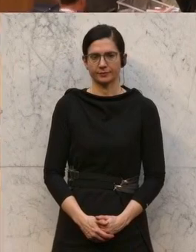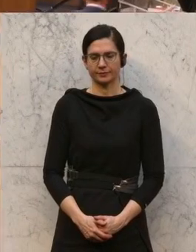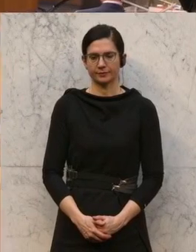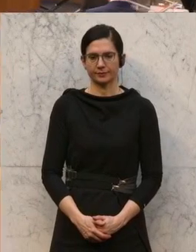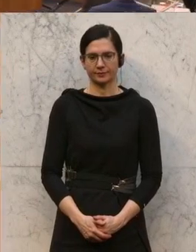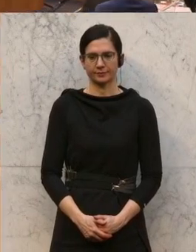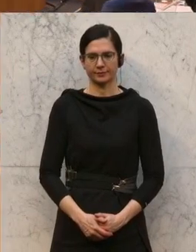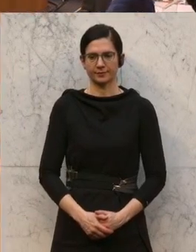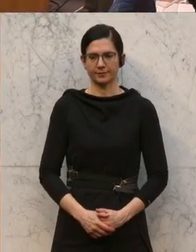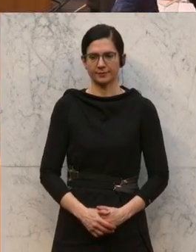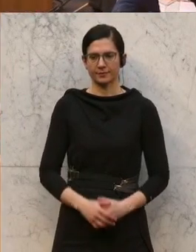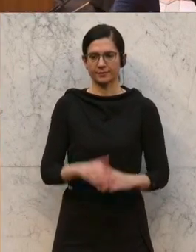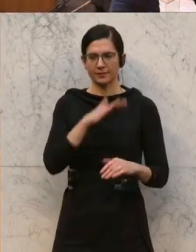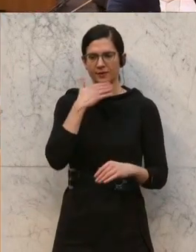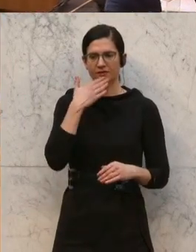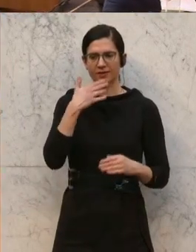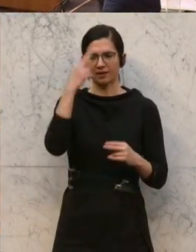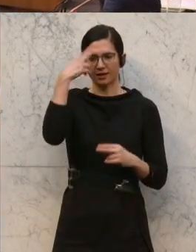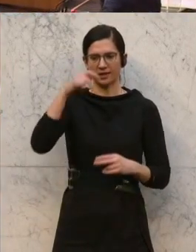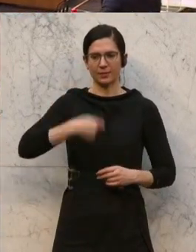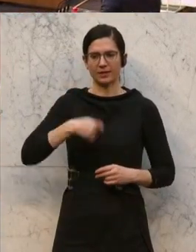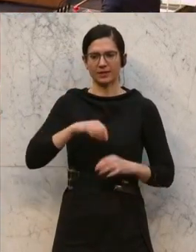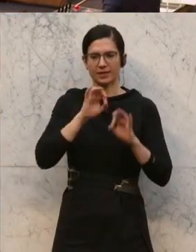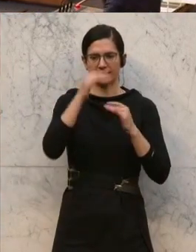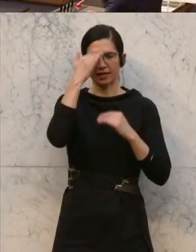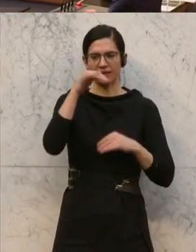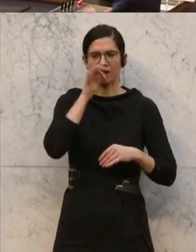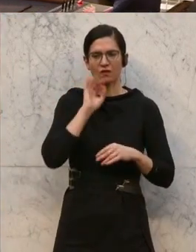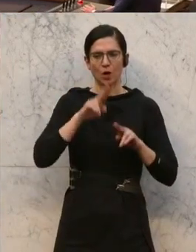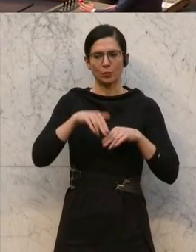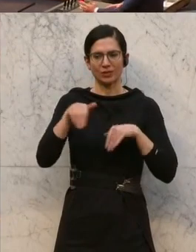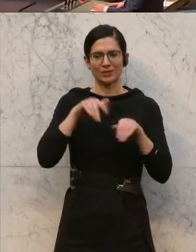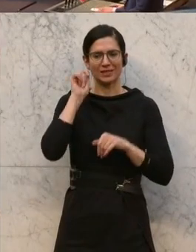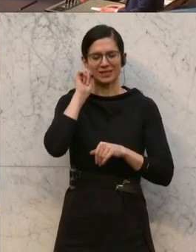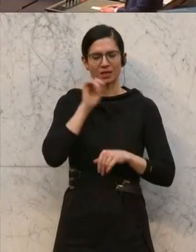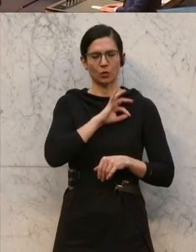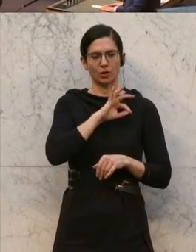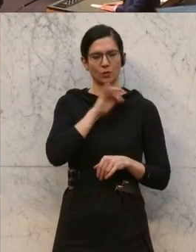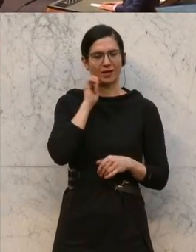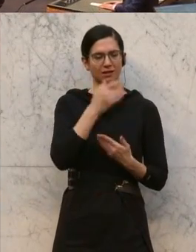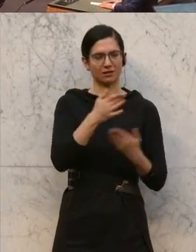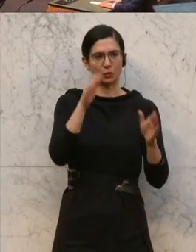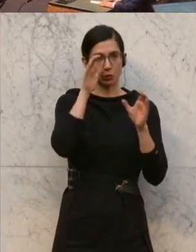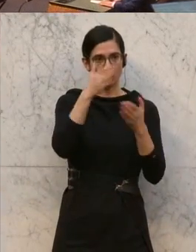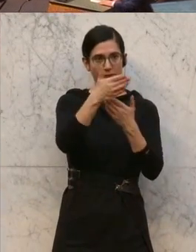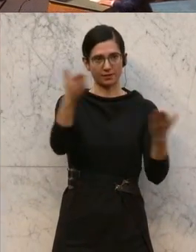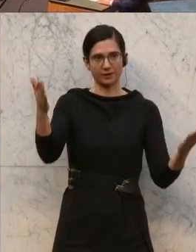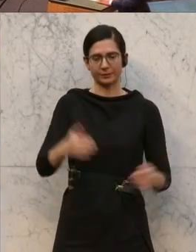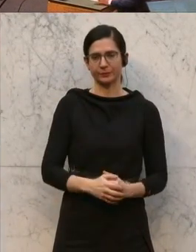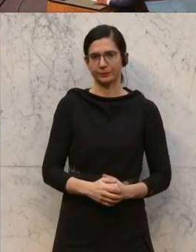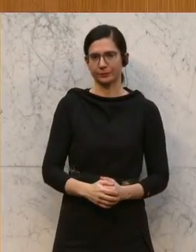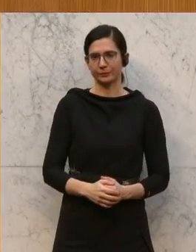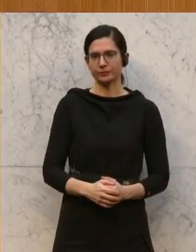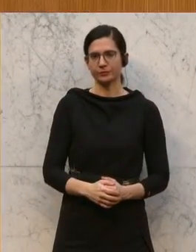Und der nächste Redner ist Yannick Schetti von den NEOS. Sehr geehrte Frau Bundesministerin, sehr geehrte Kolleginnen und Kollegen, liebe Zuseherinnen, liebe Zuseher.